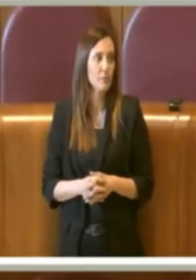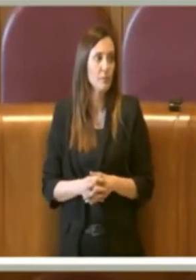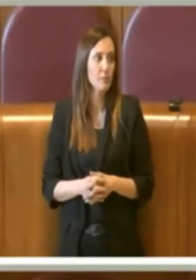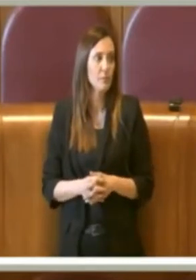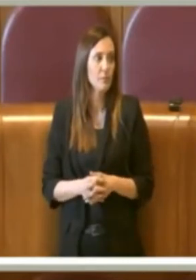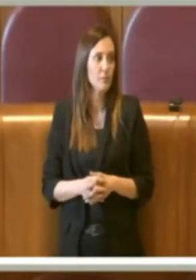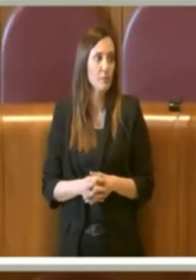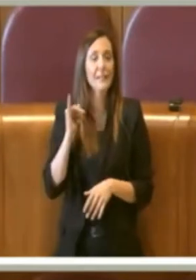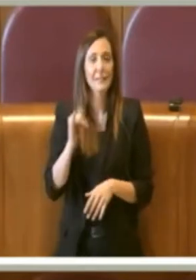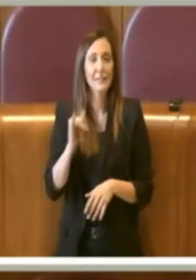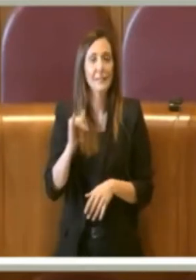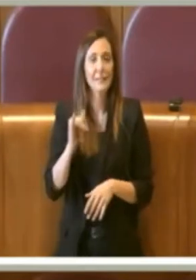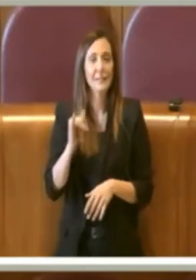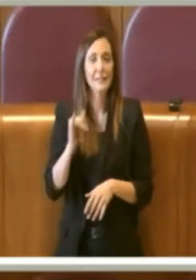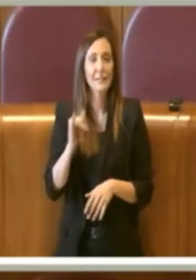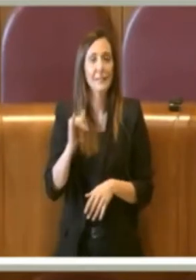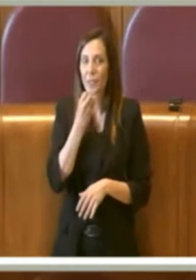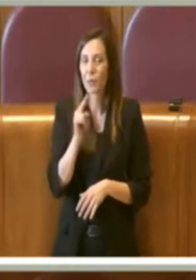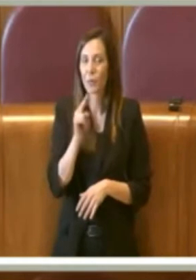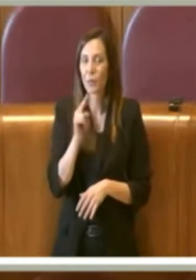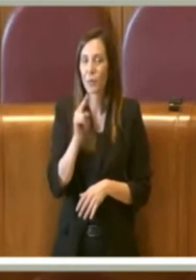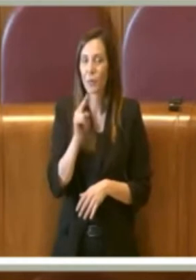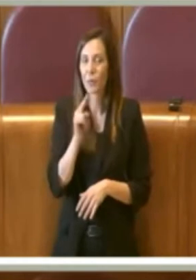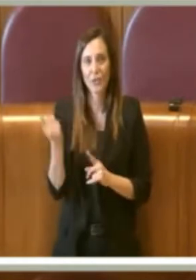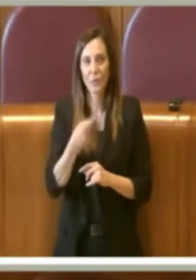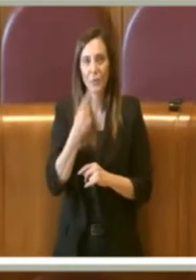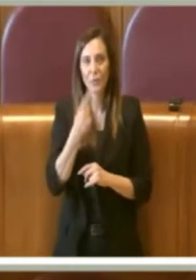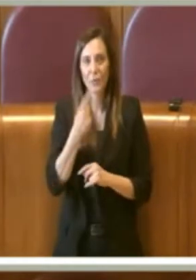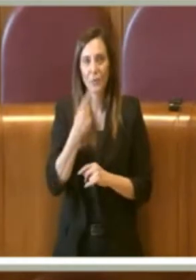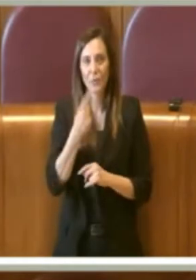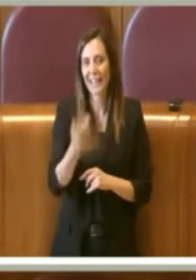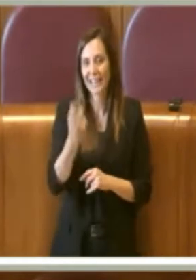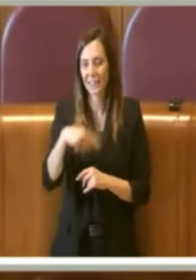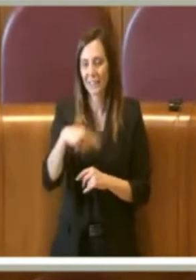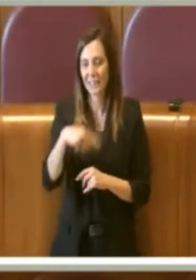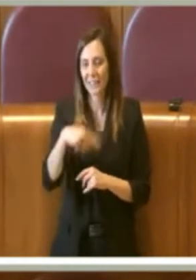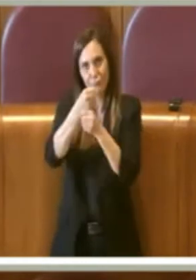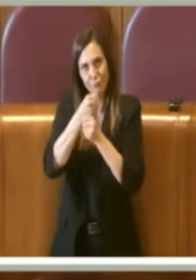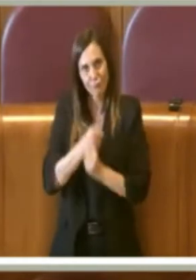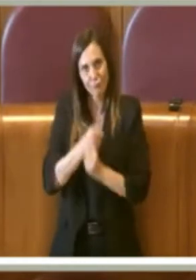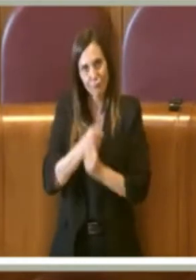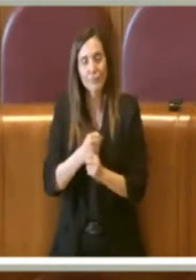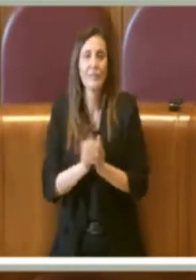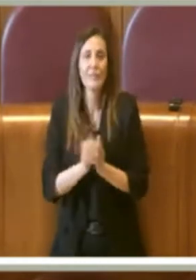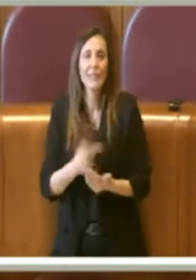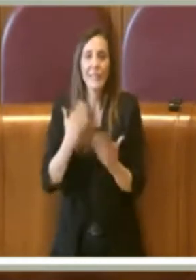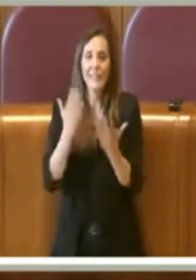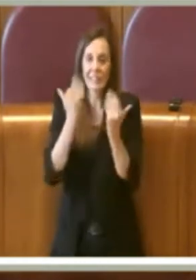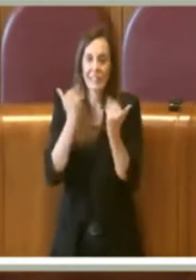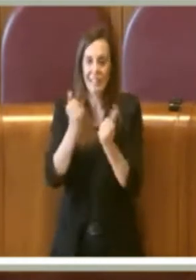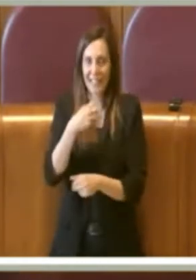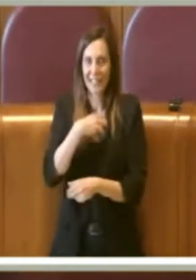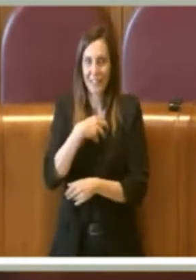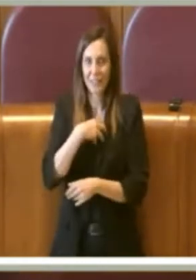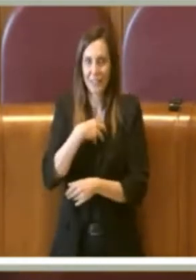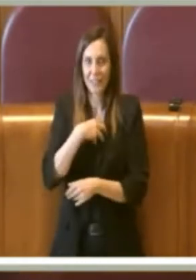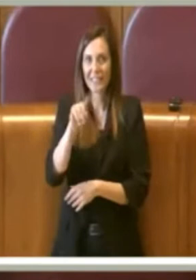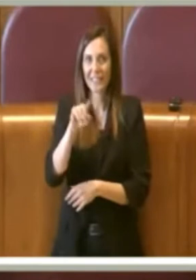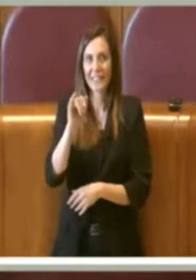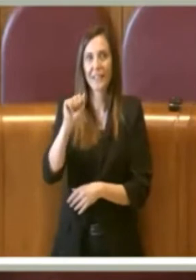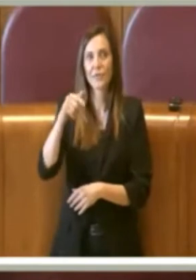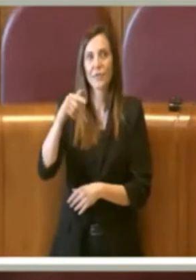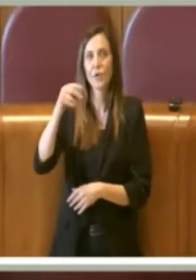Sì Presidente, intanto buon pomeriggio a tutti, grazie per la parola, intanto saluto l'assessore Ziantoni,